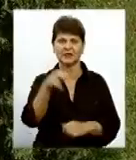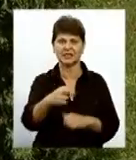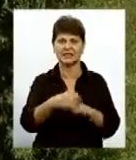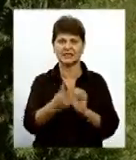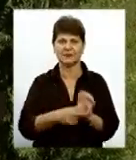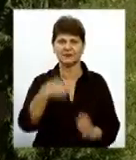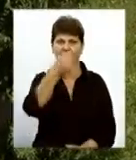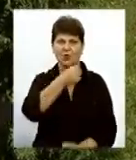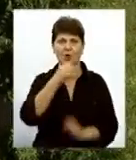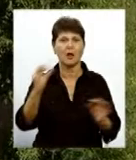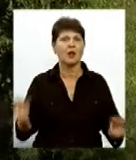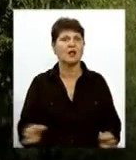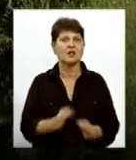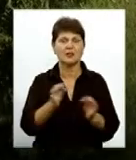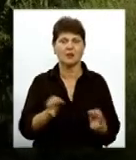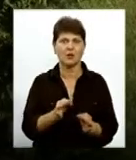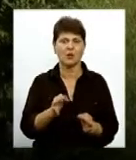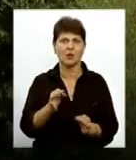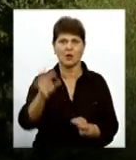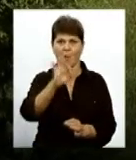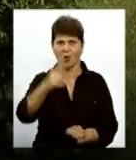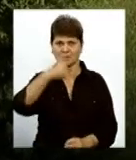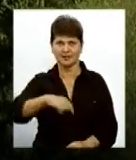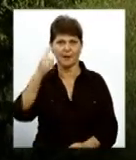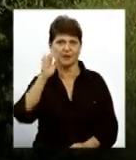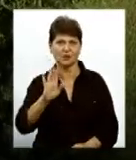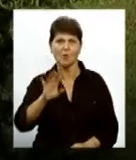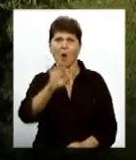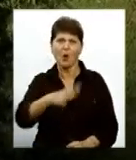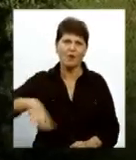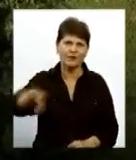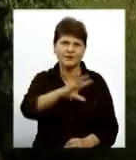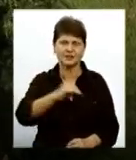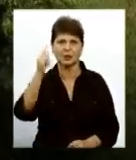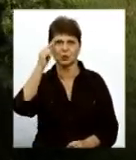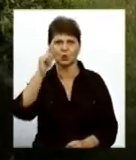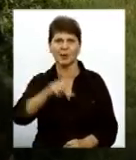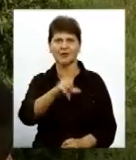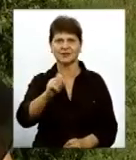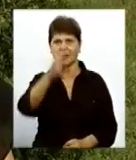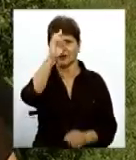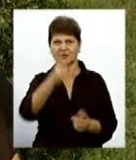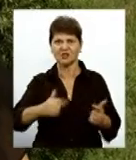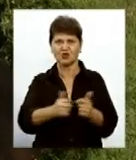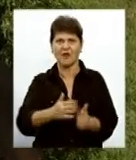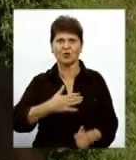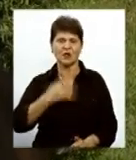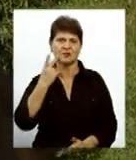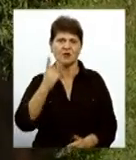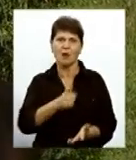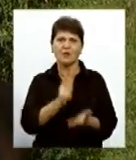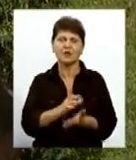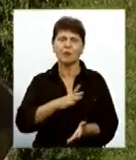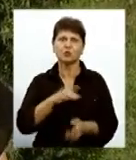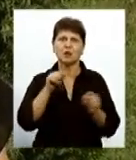Ніколи про себе не думав, завжди думав про всі І за державу нашу завжди, що все має бути так,